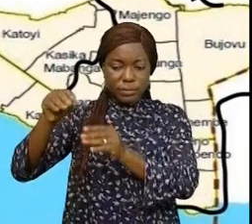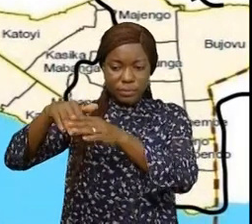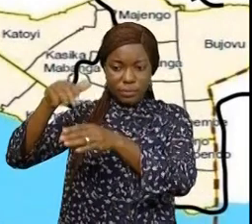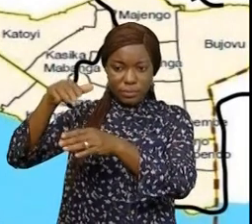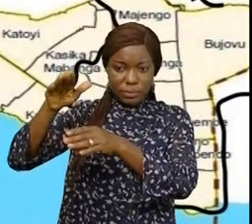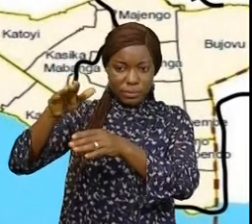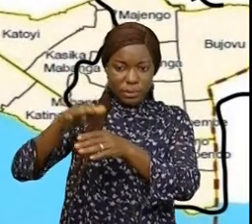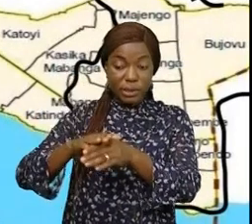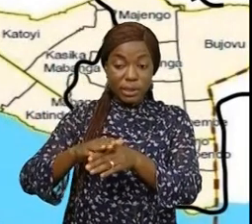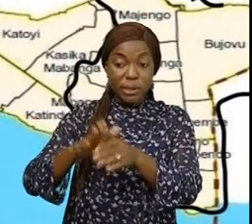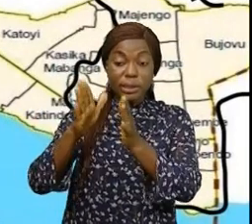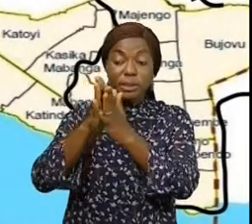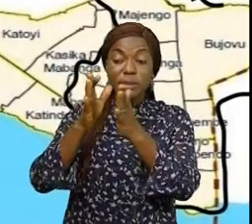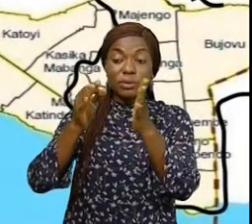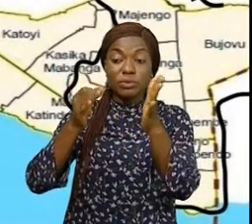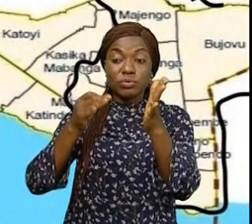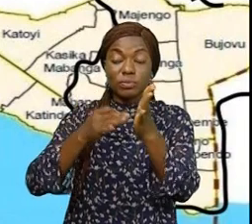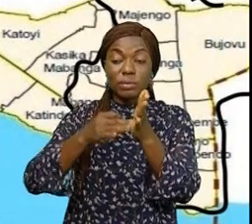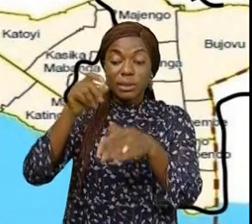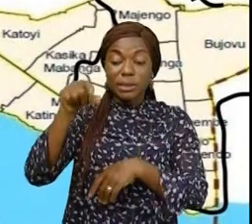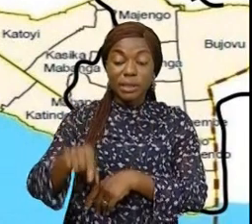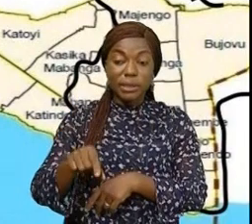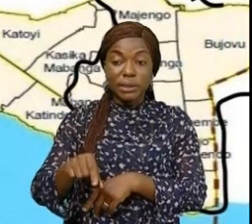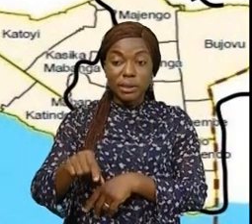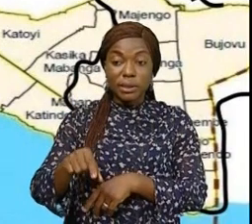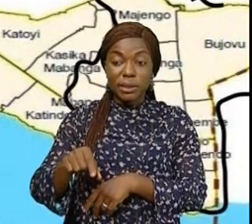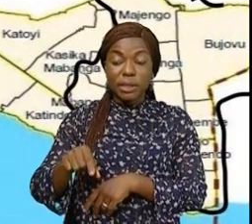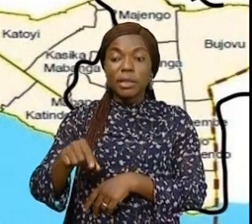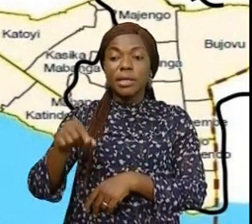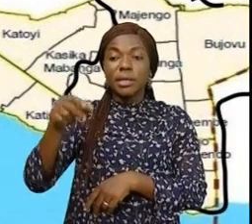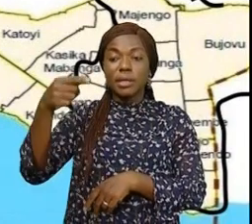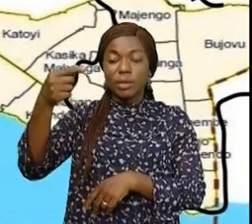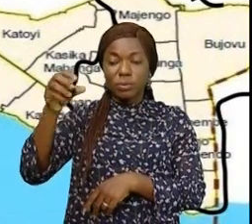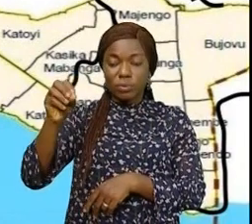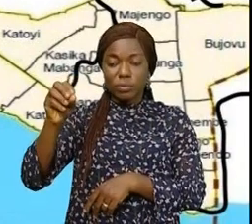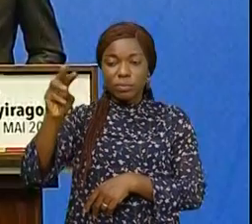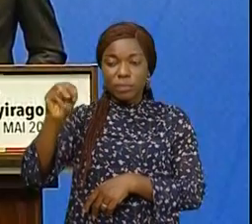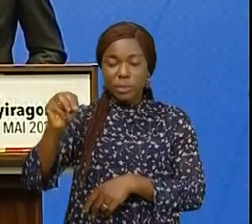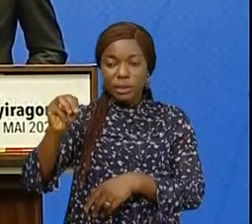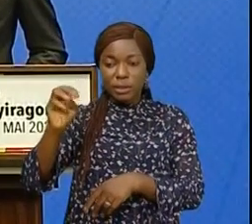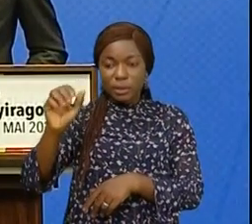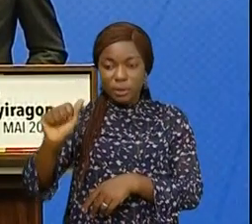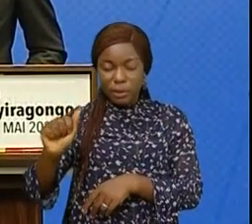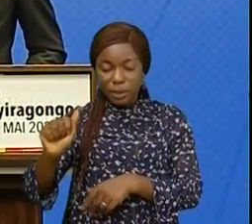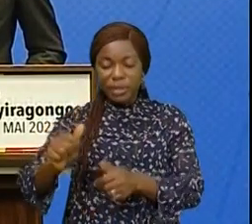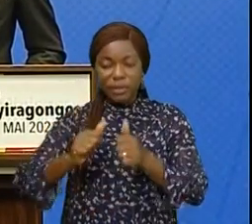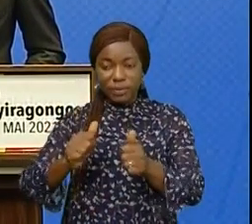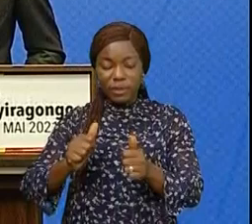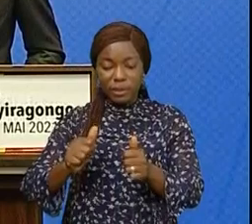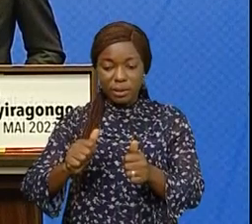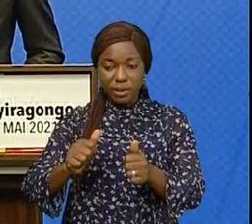18 quartiers de Goma qui vivent dans les zones rouges seront évacués. Cette mesure